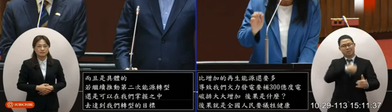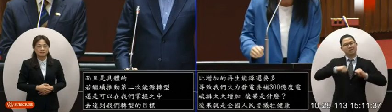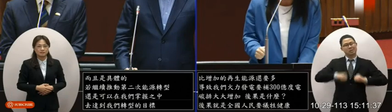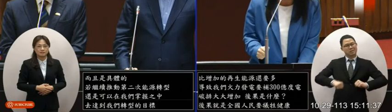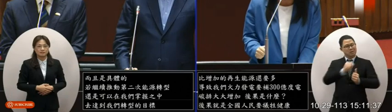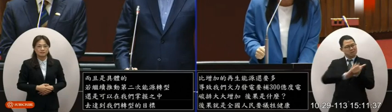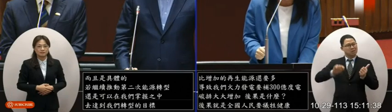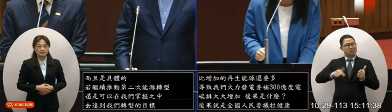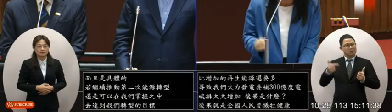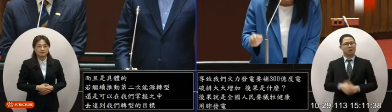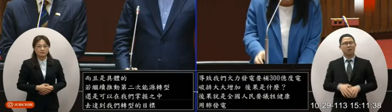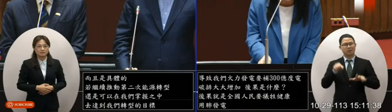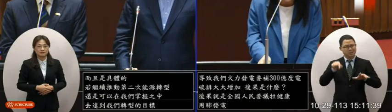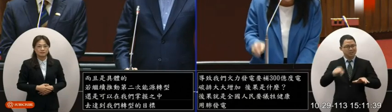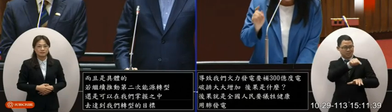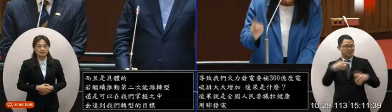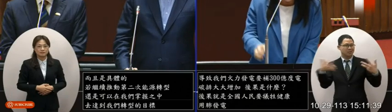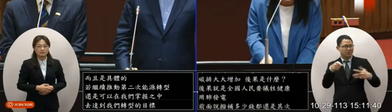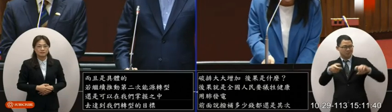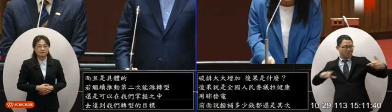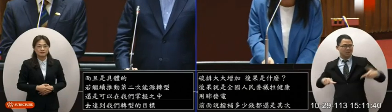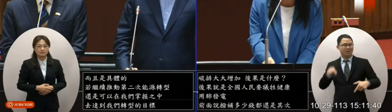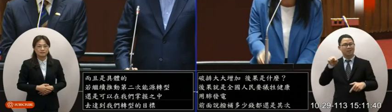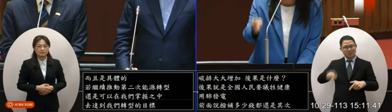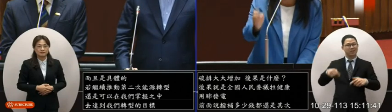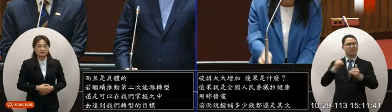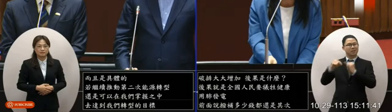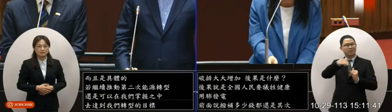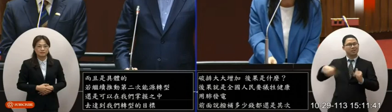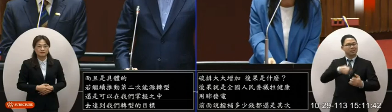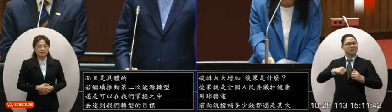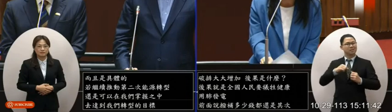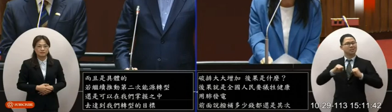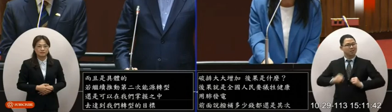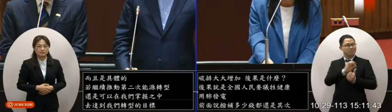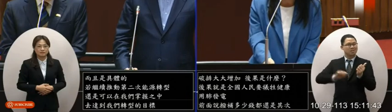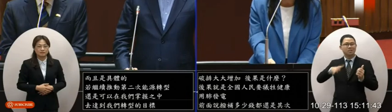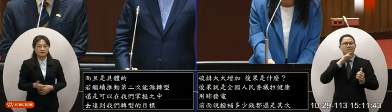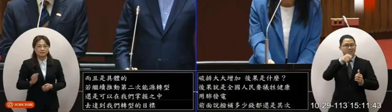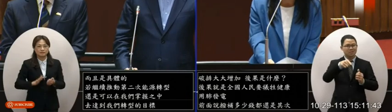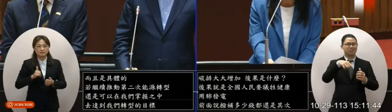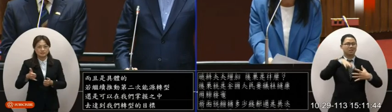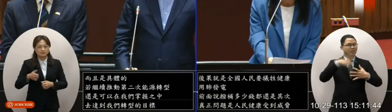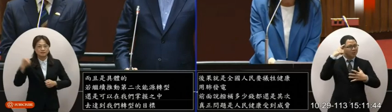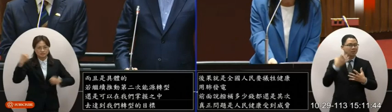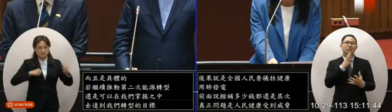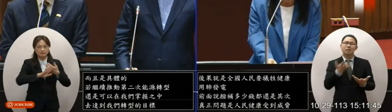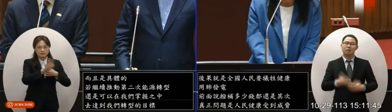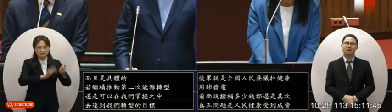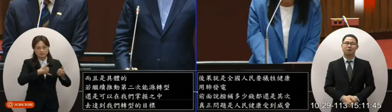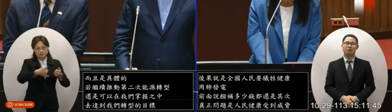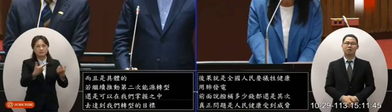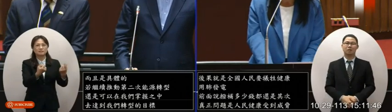完全不同層次的問題難道犧牲人民的健康是非核家園的本意嗎謝謝委員早上也有其他委